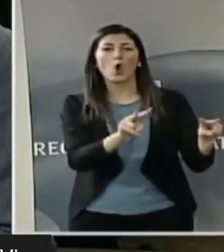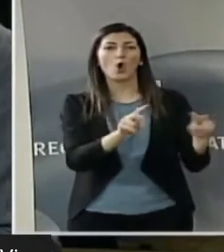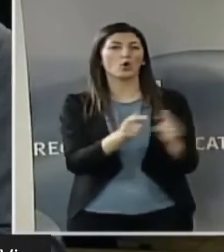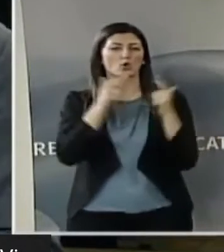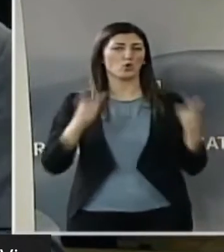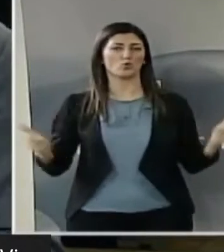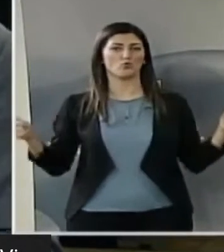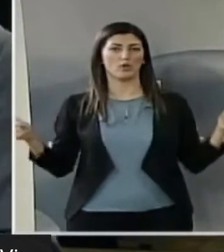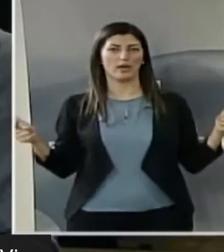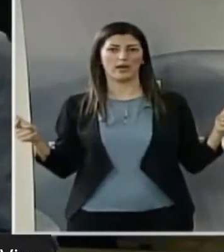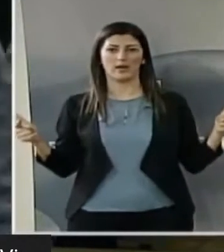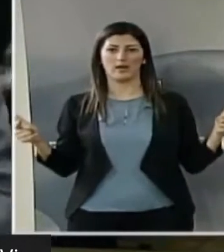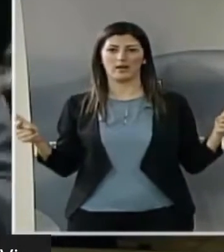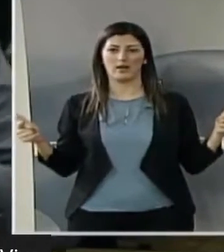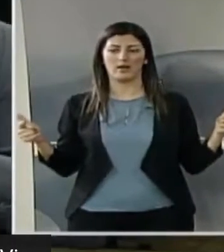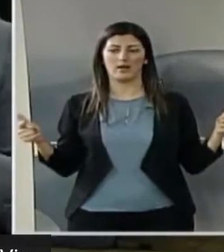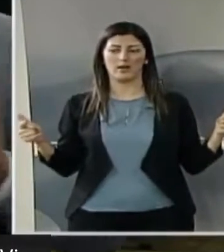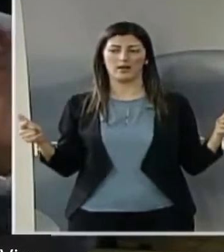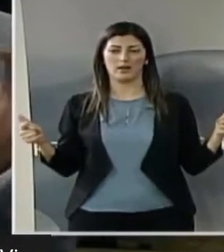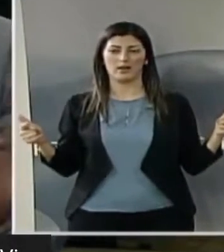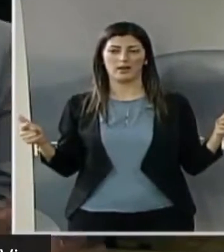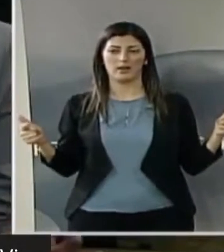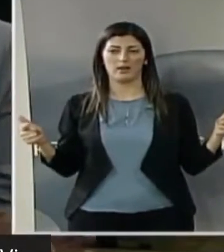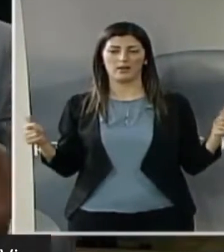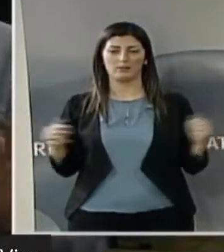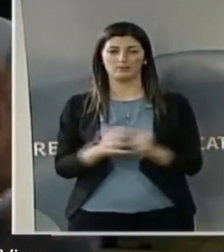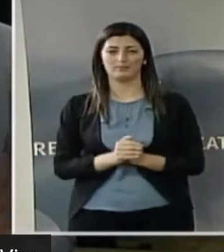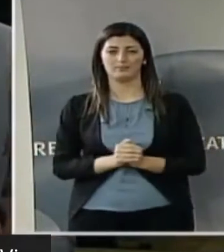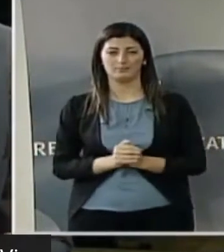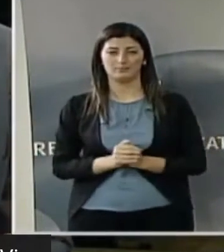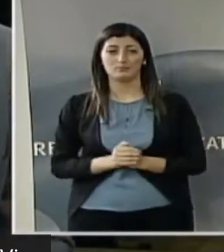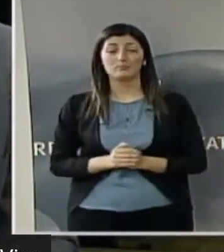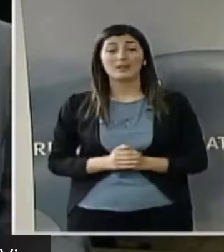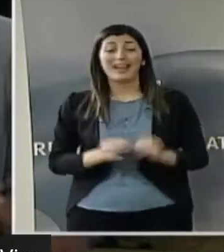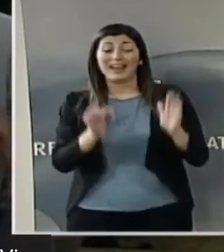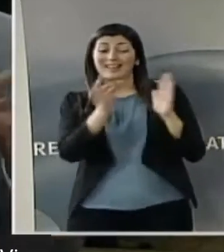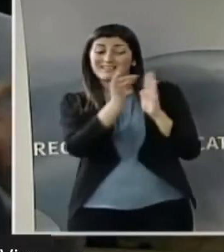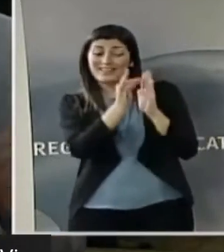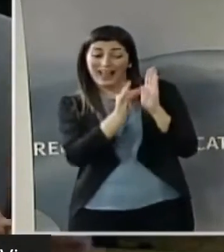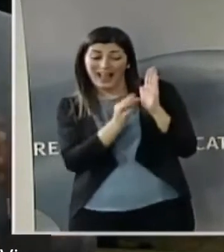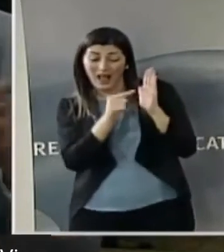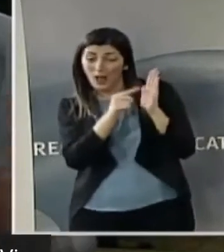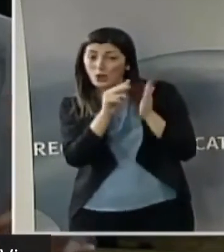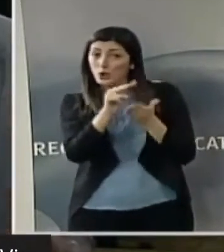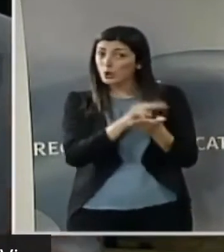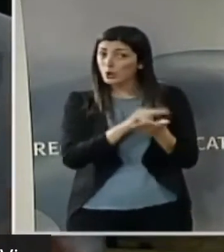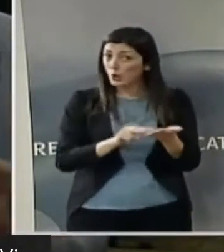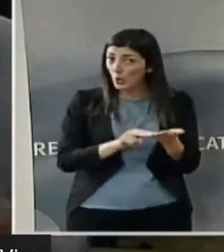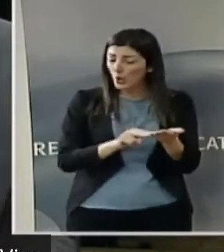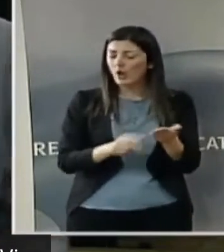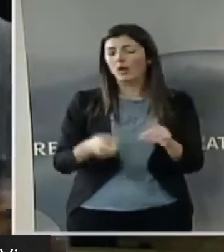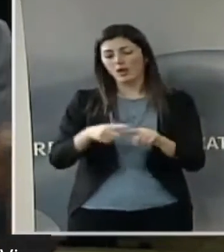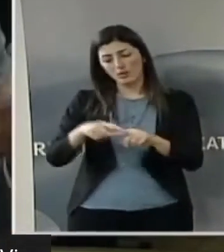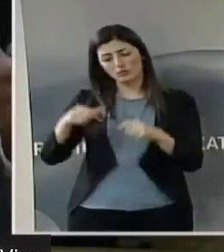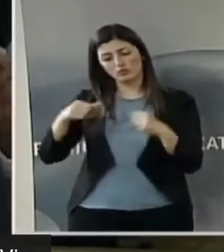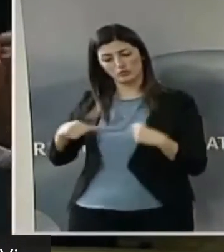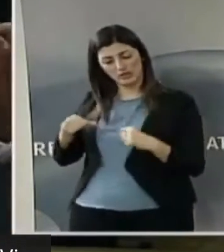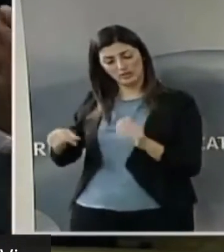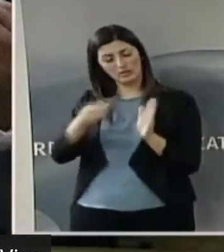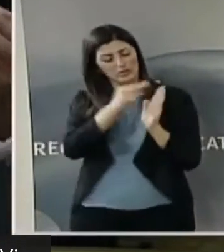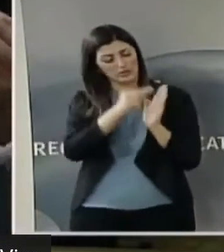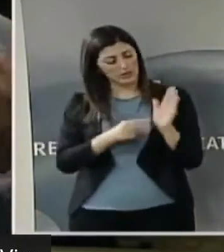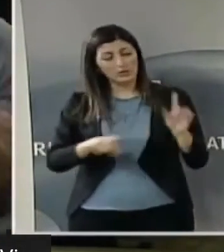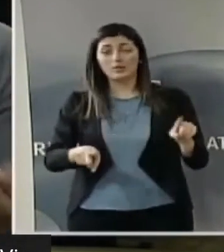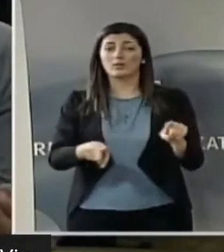svolge bene le proprie funzioni. Allora, il dato che io leggo e che il cittadino legge sono le